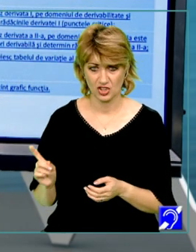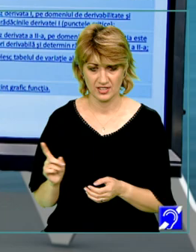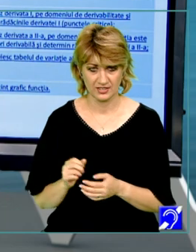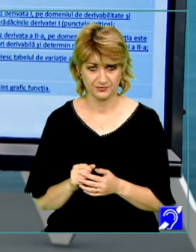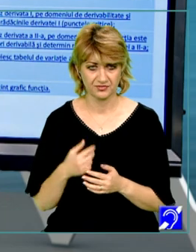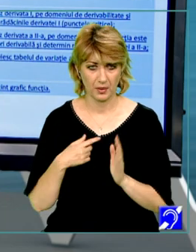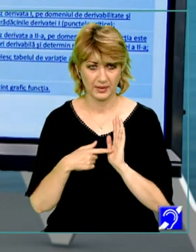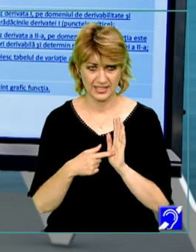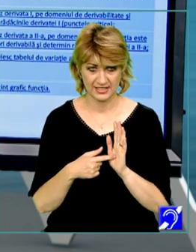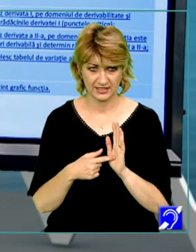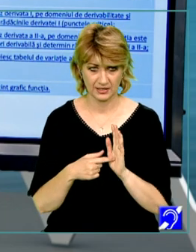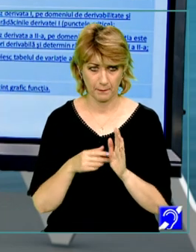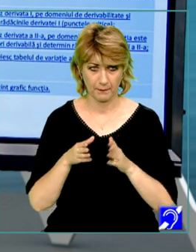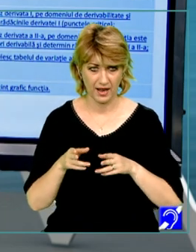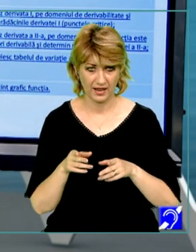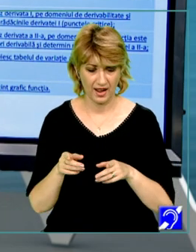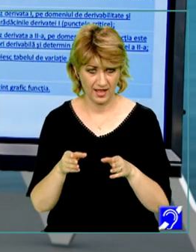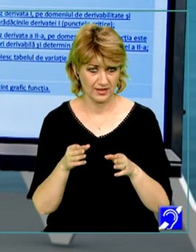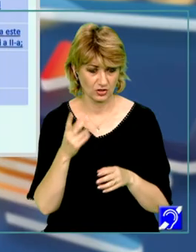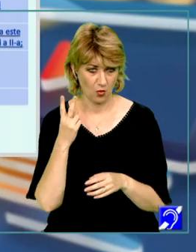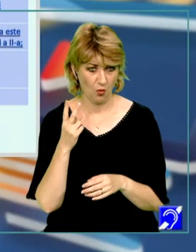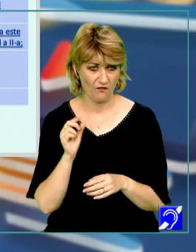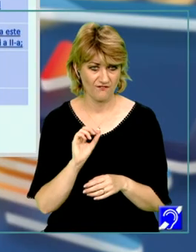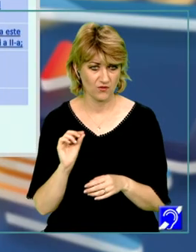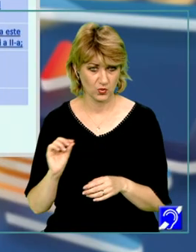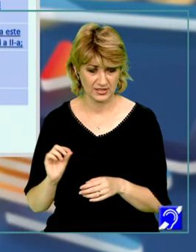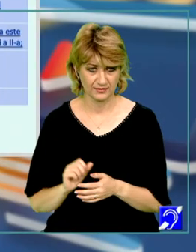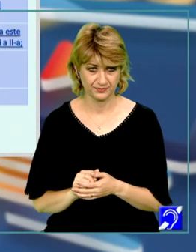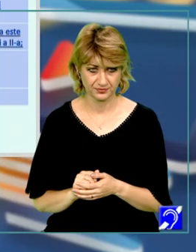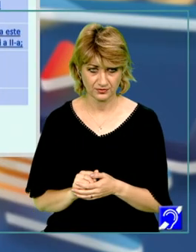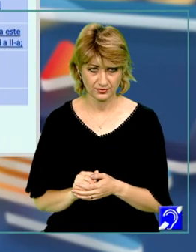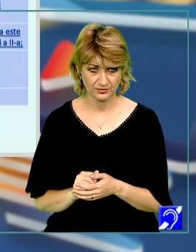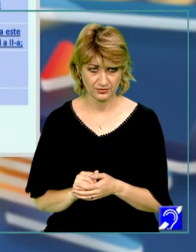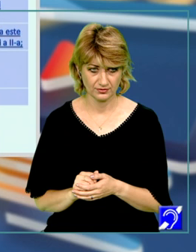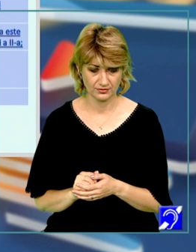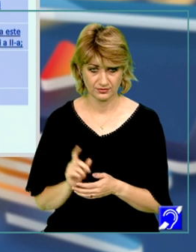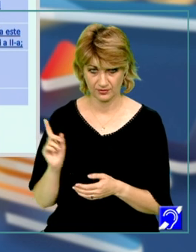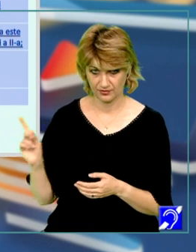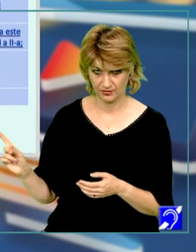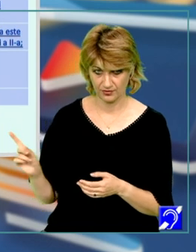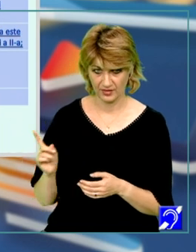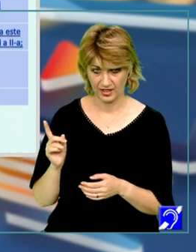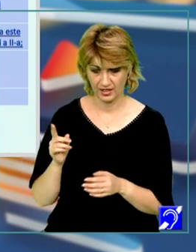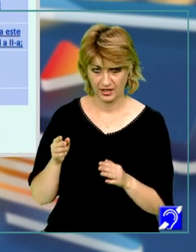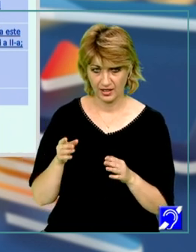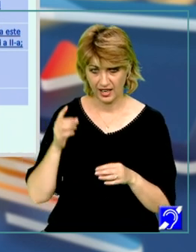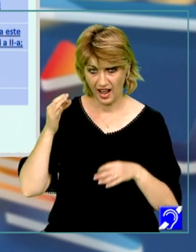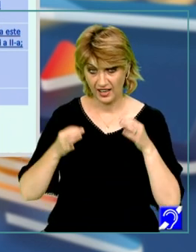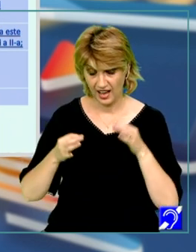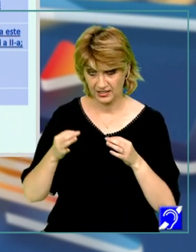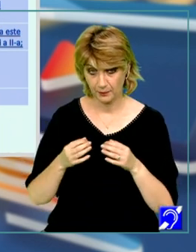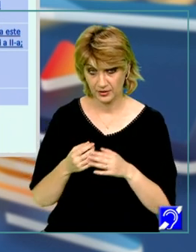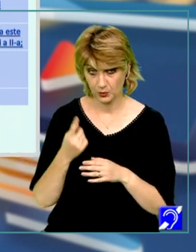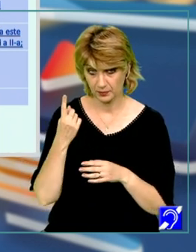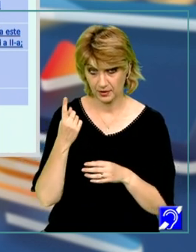vă prezentăm în paralel cele două funcții, o dată în definirea lor analitică. Observăm că pentru prima